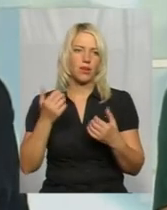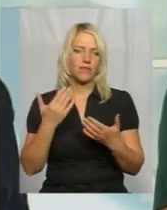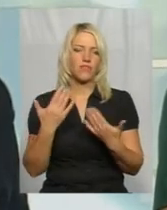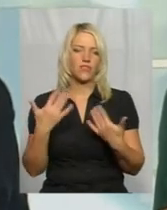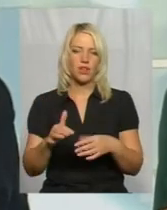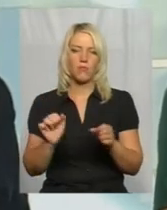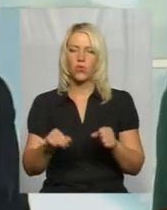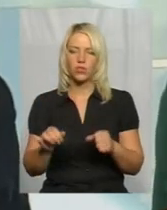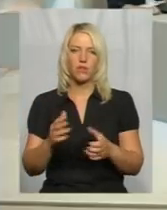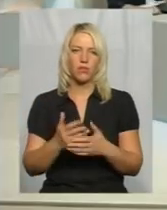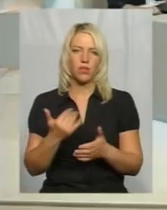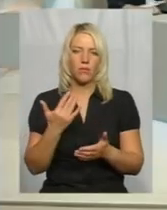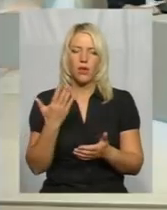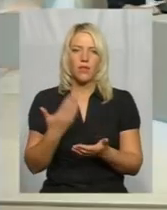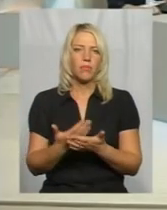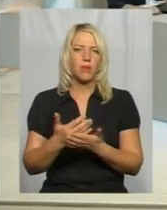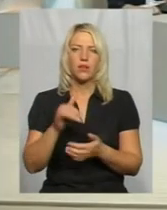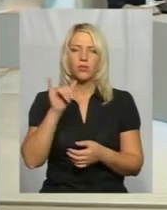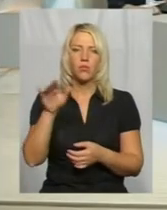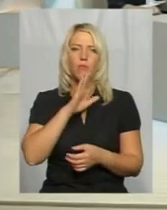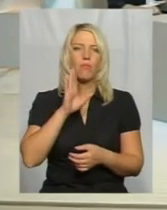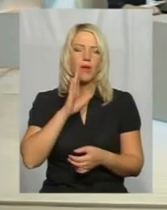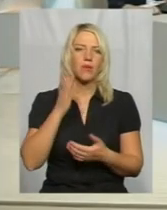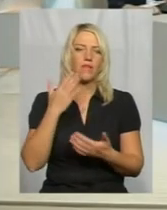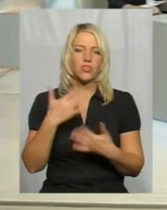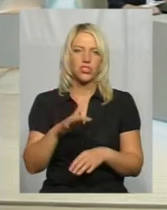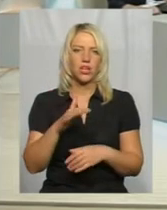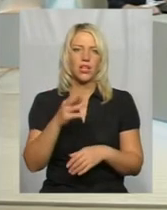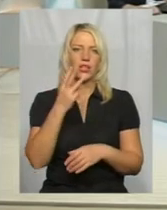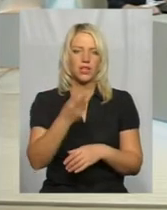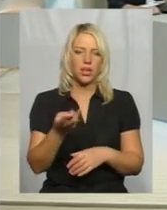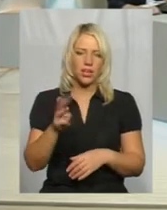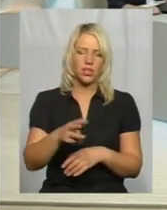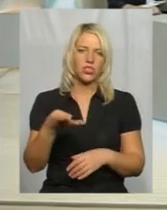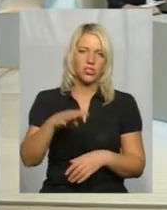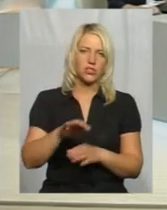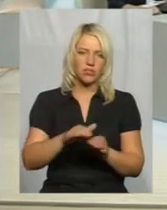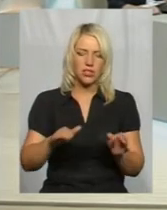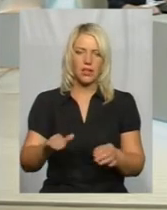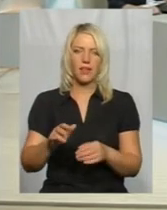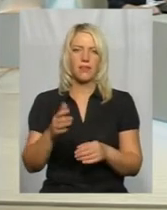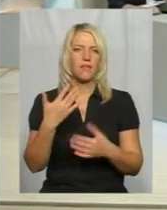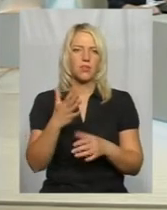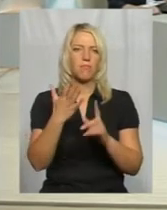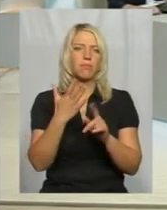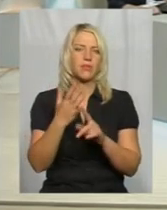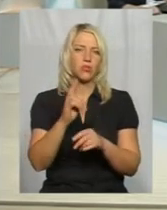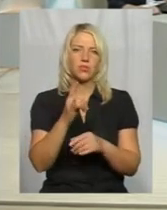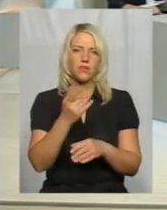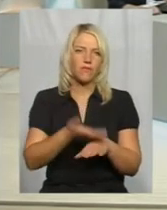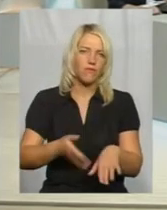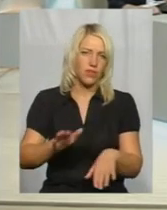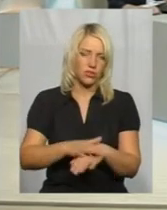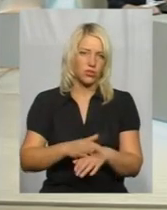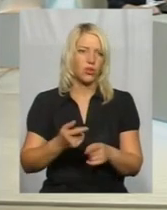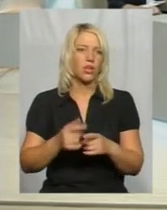що маючи трьох-чотирьох дітей, вона не має можливості вже утримувати п'яту дитину. І знову з такими жінками багато працюємо. Це